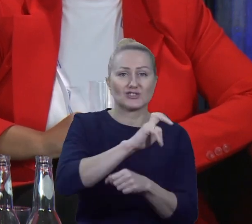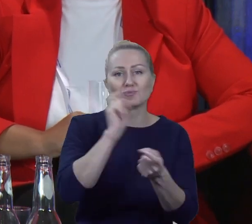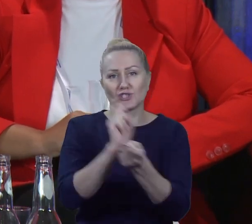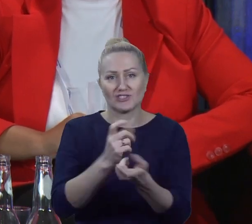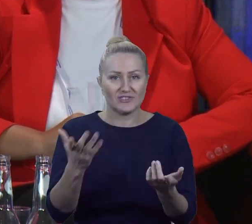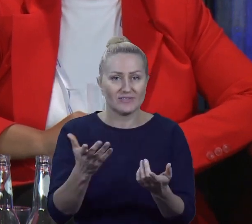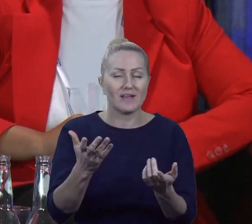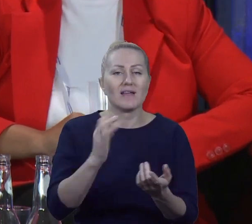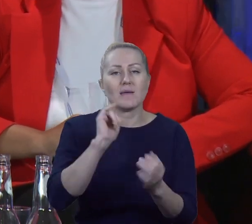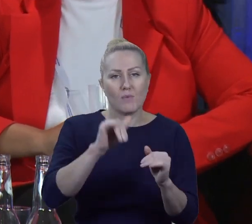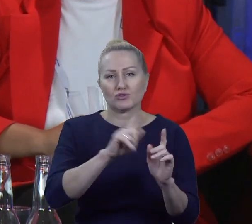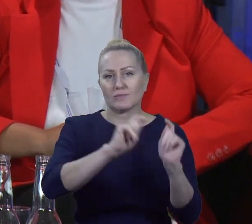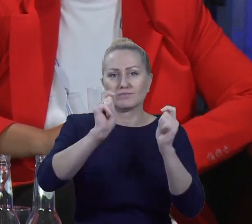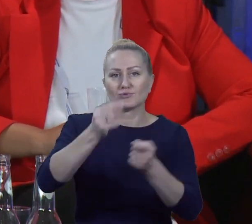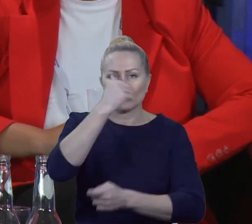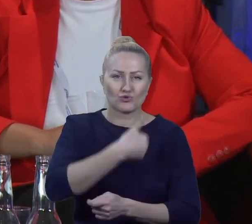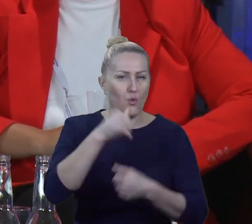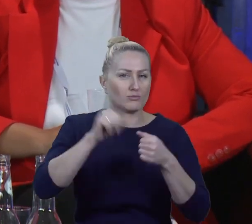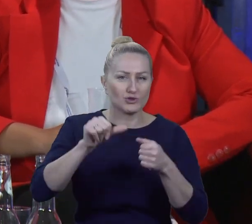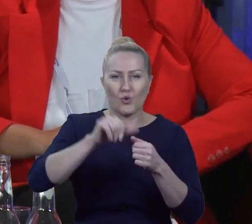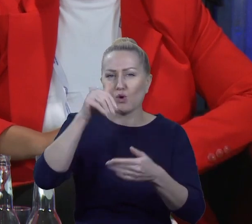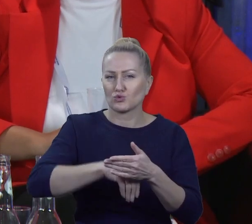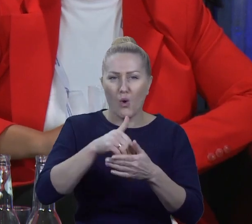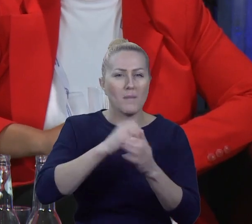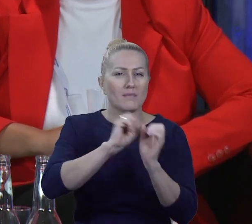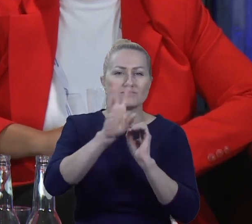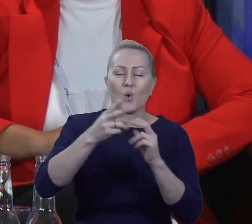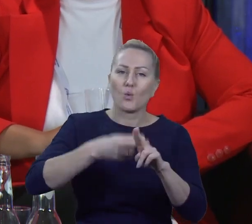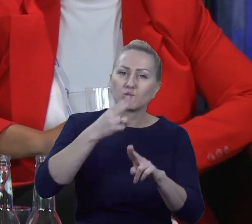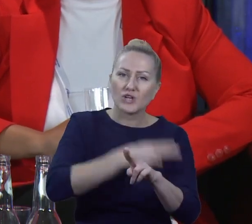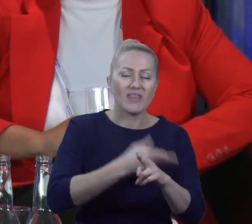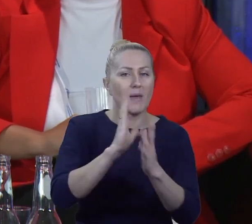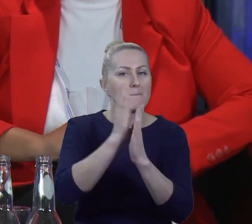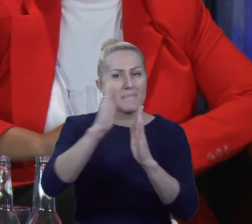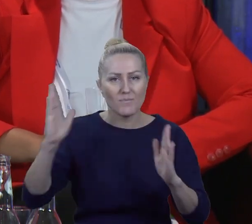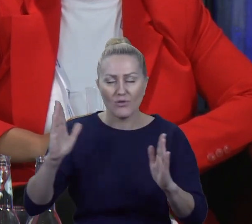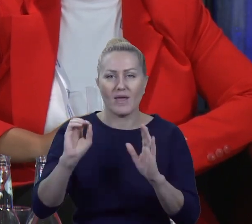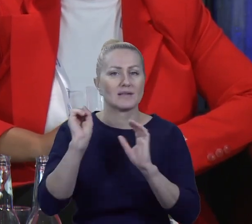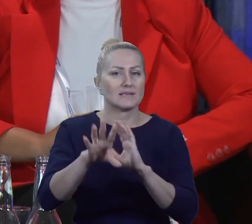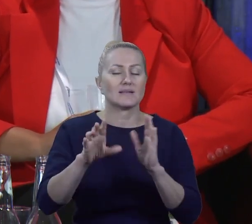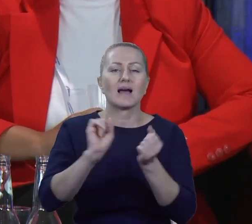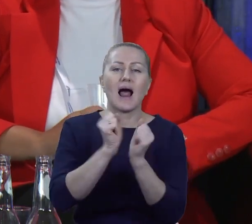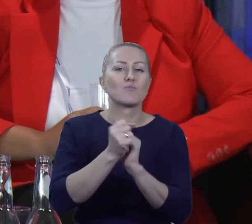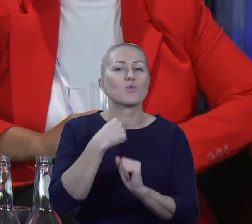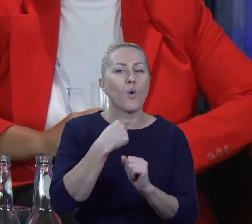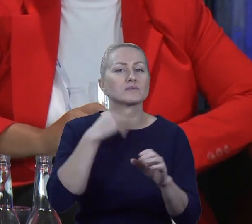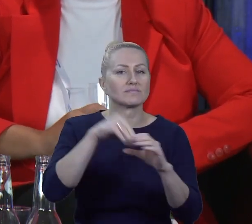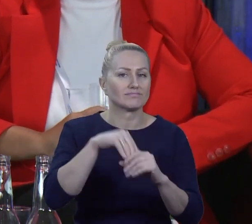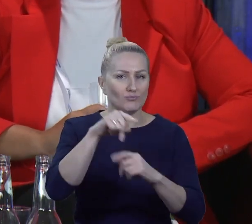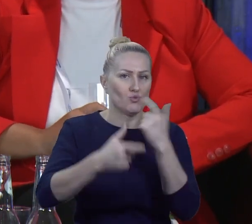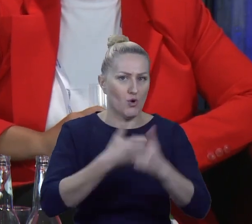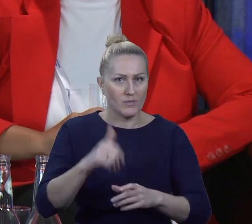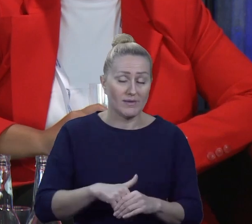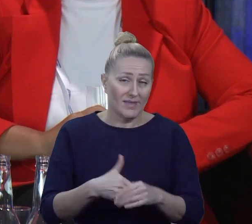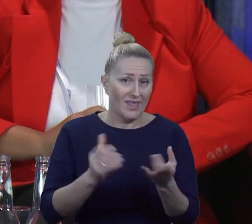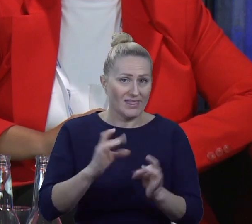ją było oddać w każdej szkole, przedszkolu, żłobku, zanieść do urzędu, do biblioteki i zabrać po prostu głos w danej inwestycji. Taki